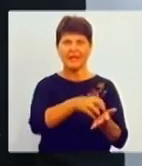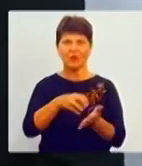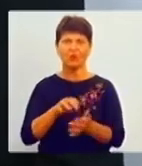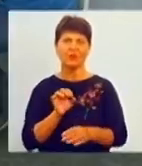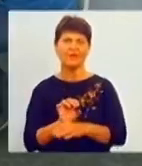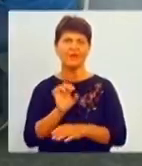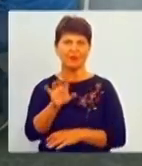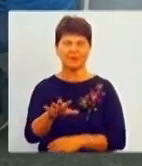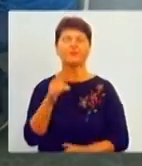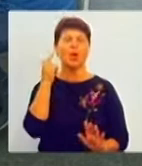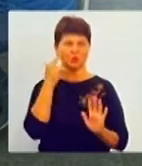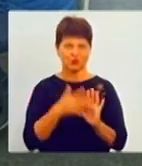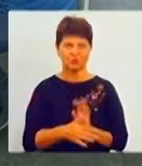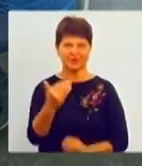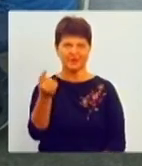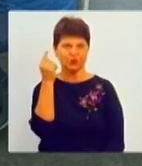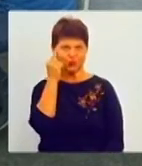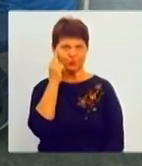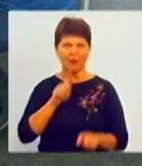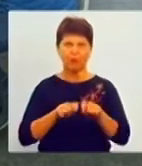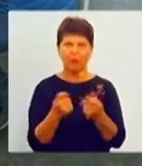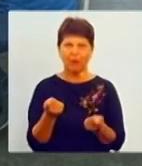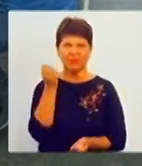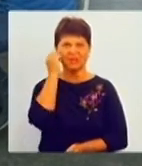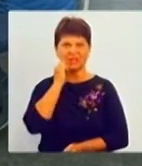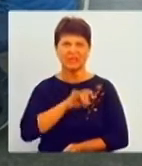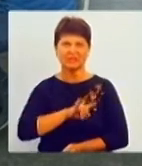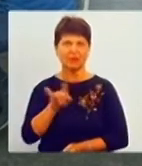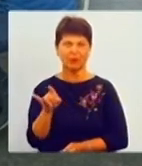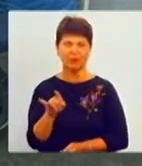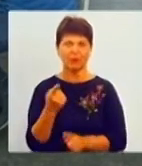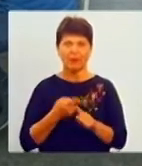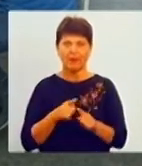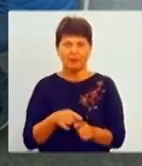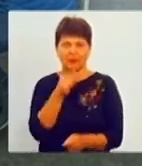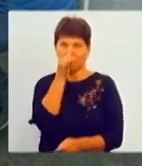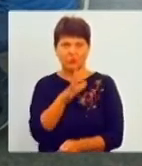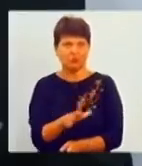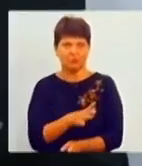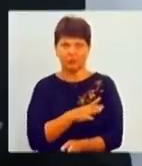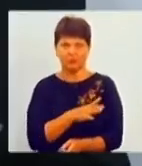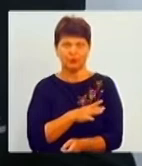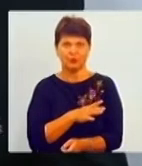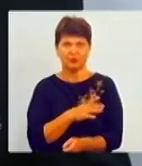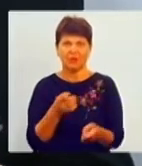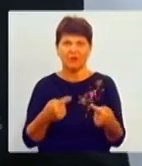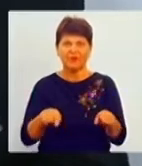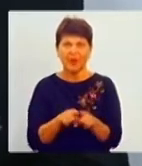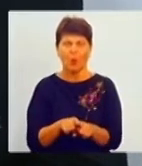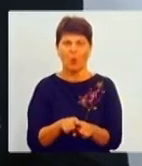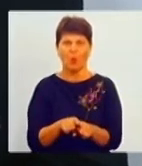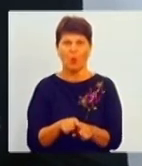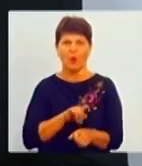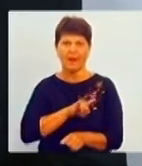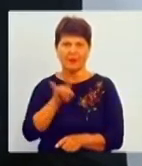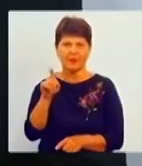Зрозуміла точка зору. Так, поломані старі самоліти. Такого просто апріоріт не можливо. Все не може бути такого в принципі. Літаків